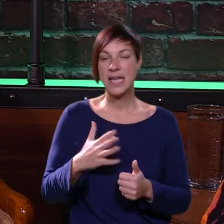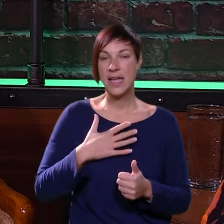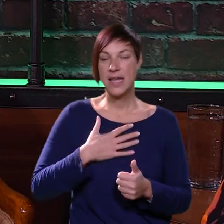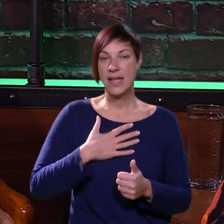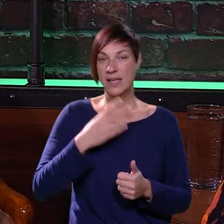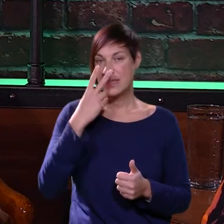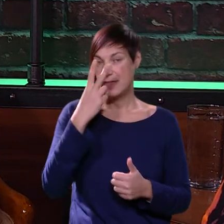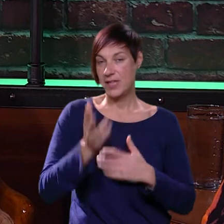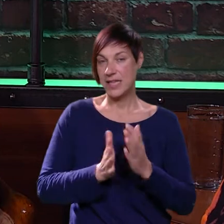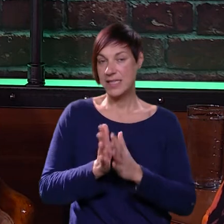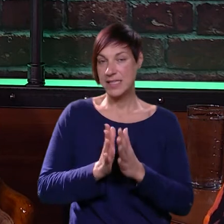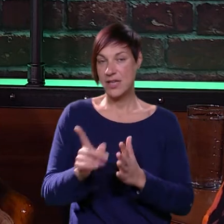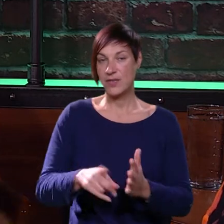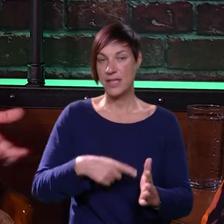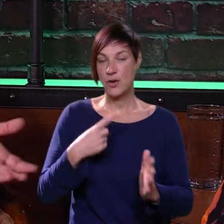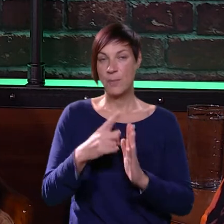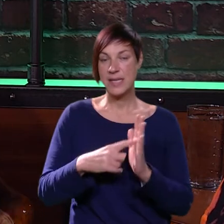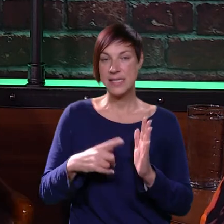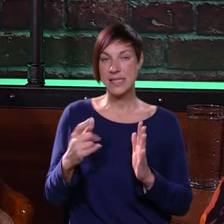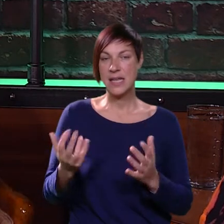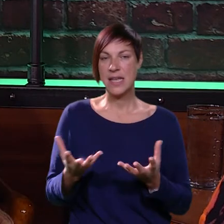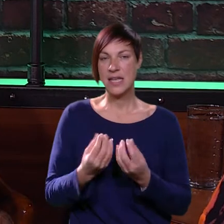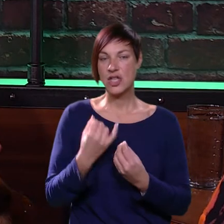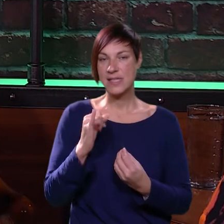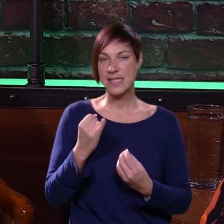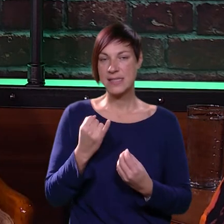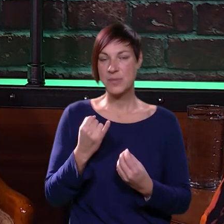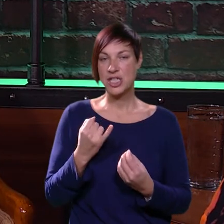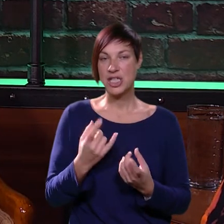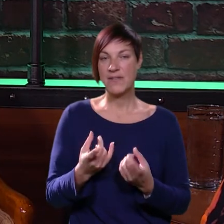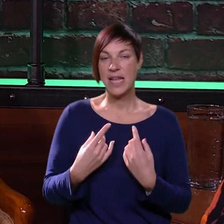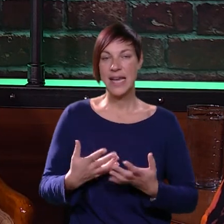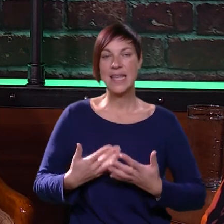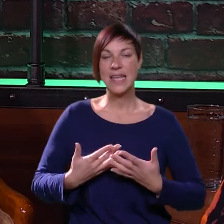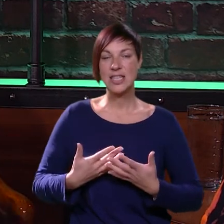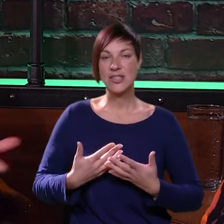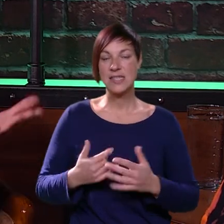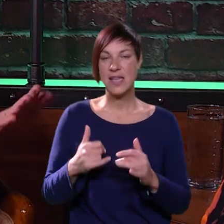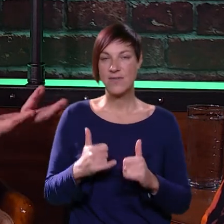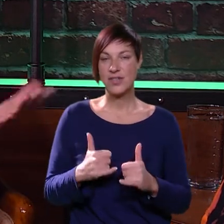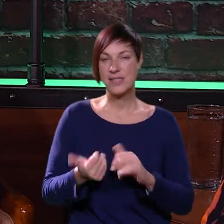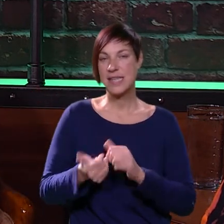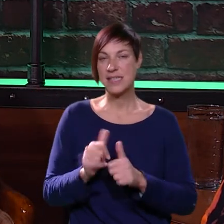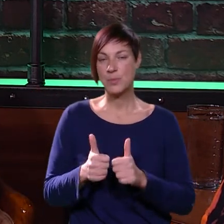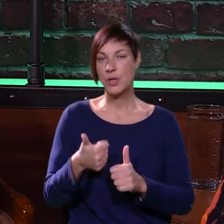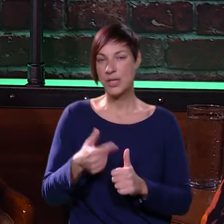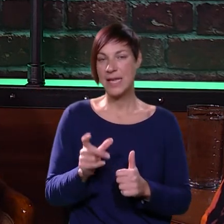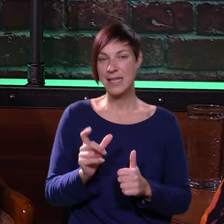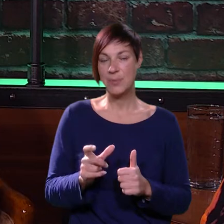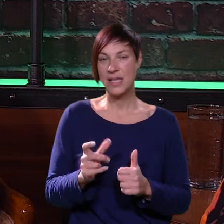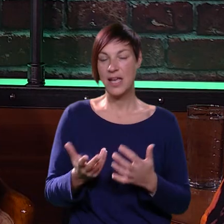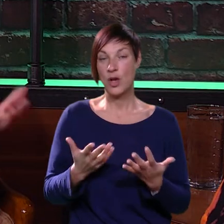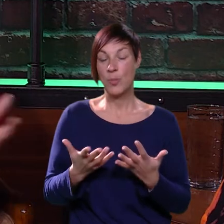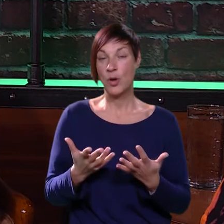nije, ja sam vidjela te znakove tokom tih mjesec, da ona je dosta smršavila, ali jednostavno, sad, sport jednim